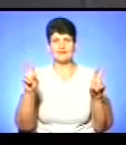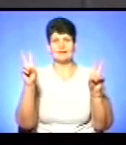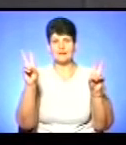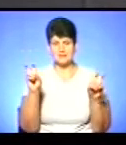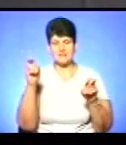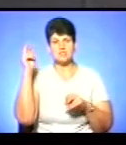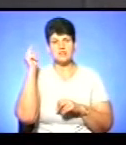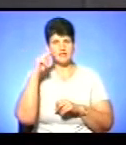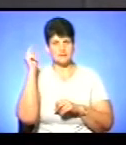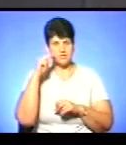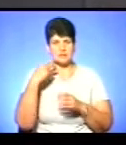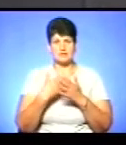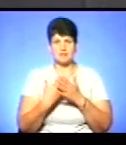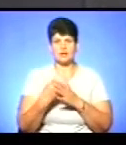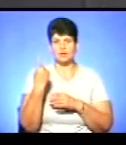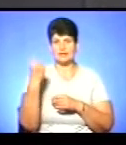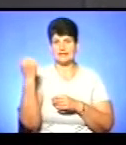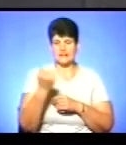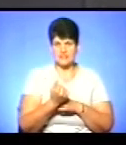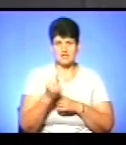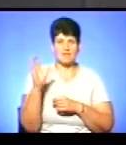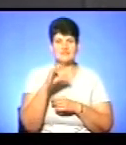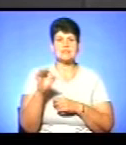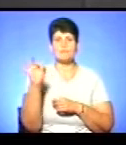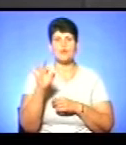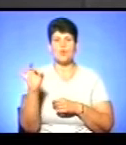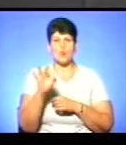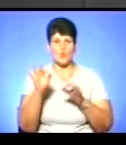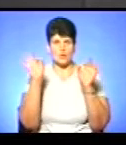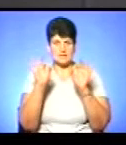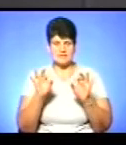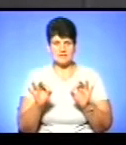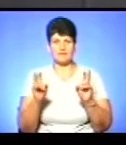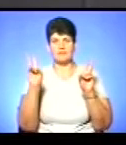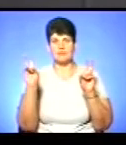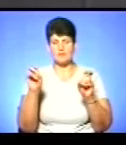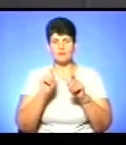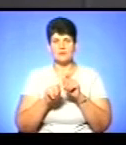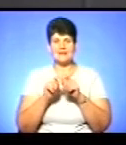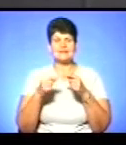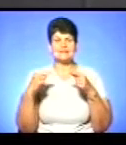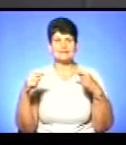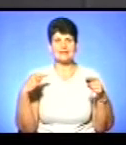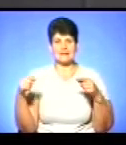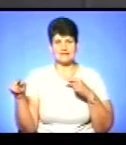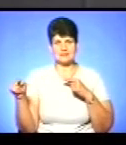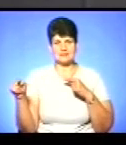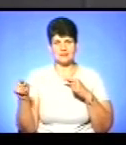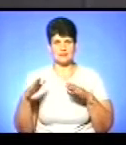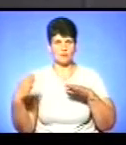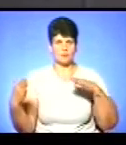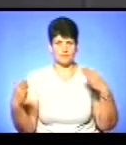навчання. Скажімо так, один тиждень – все про осінь. Певну тему досліджують з різних, як то сказати, буків.